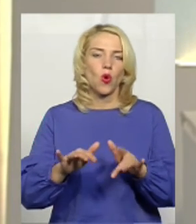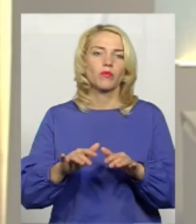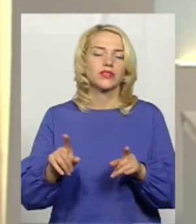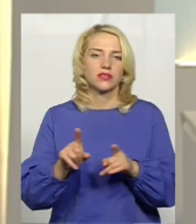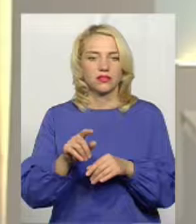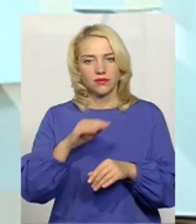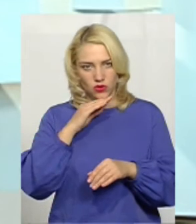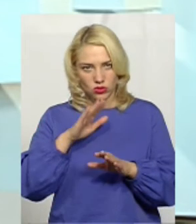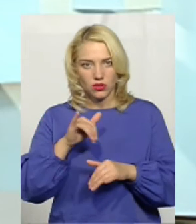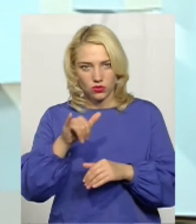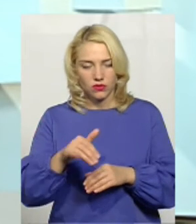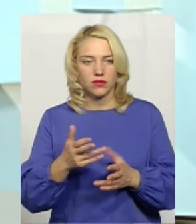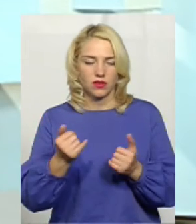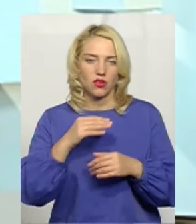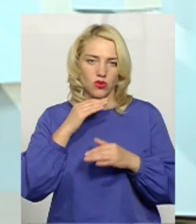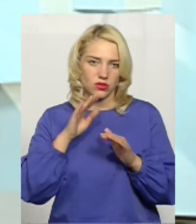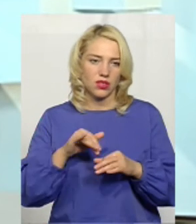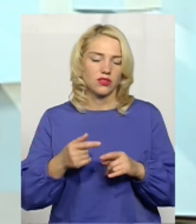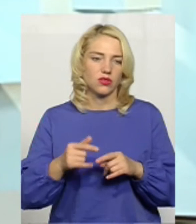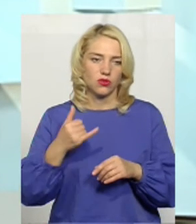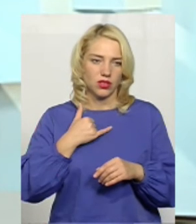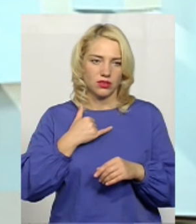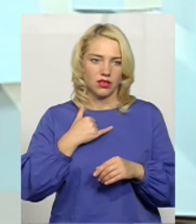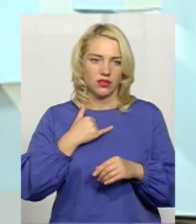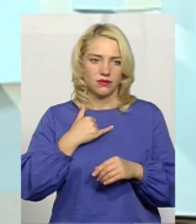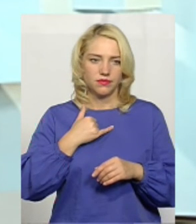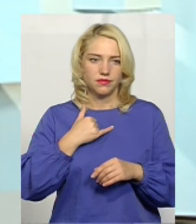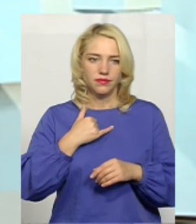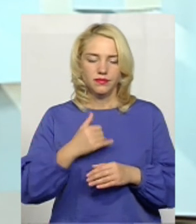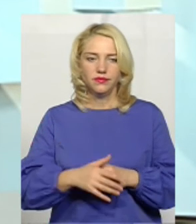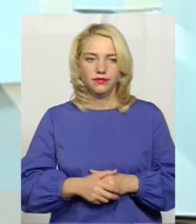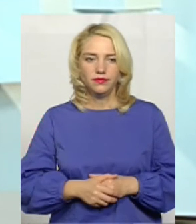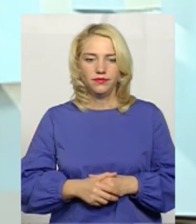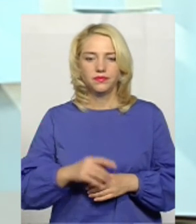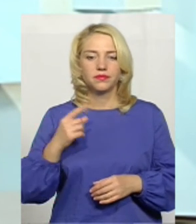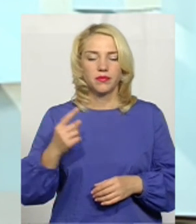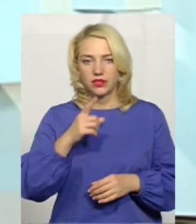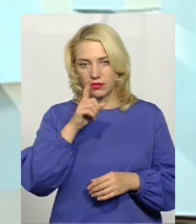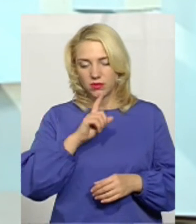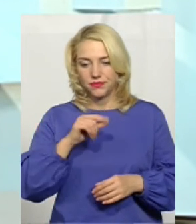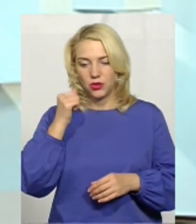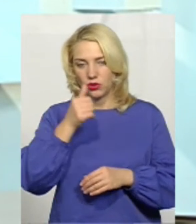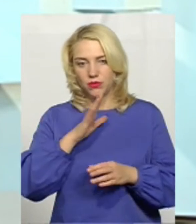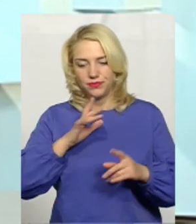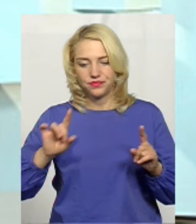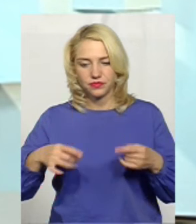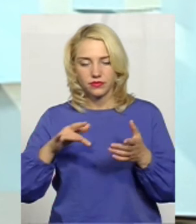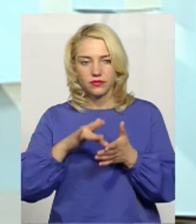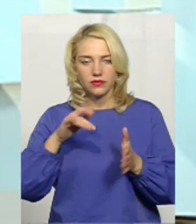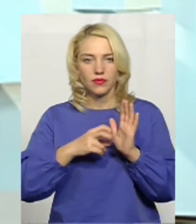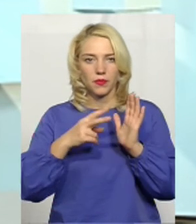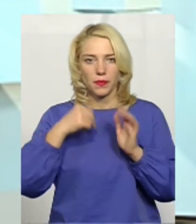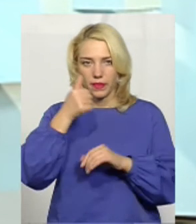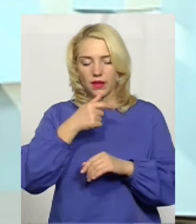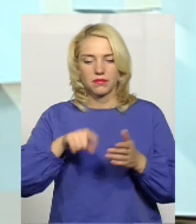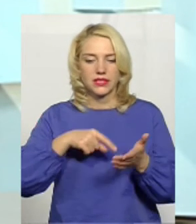достатньо? Так, достатньо, абсолютно достатньо. На перших місяцях і роках створення центрів, 17-му